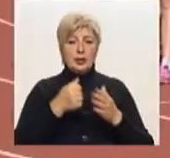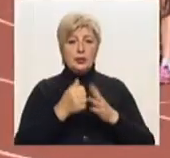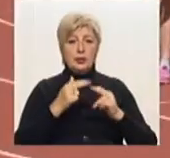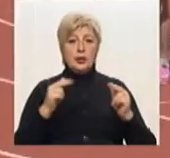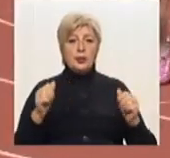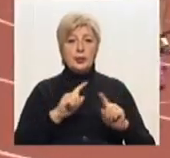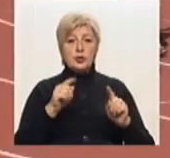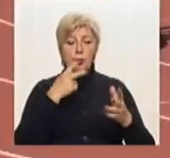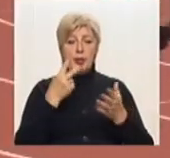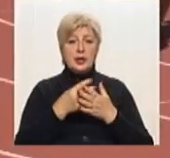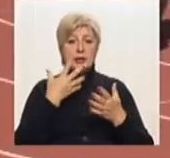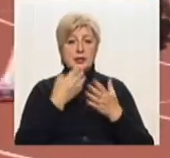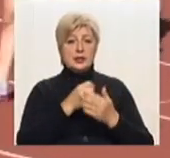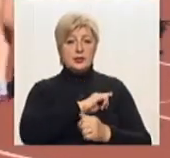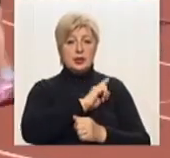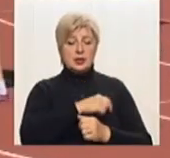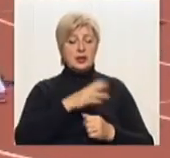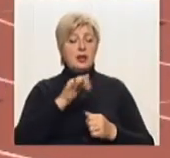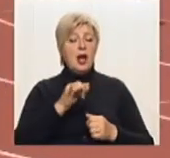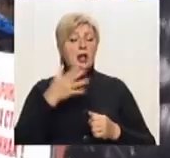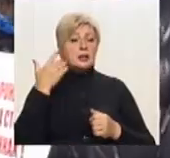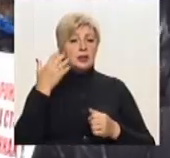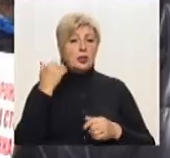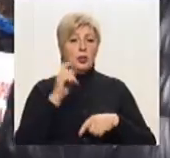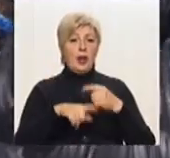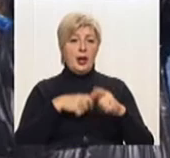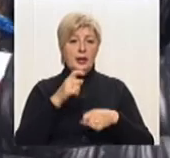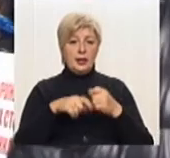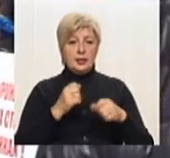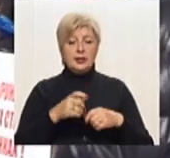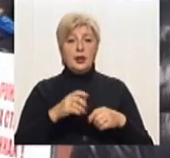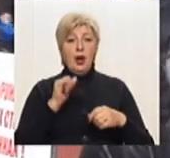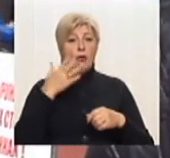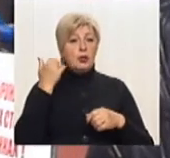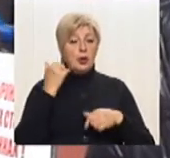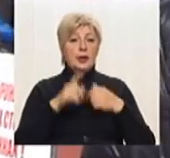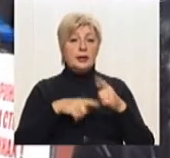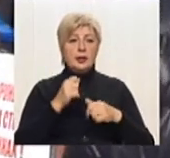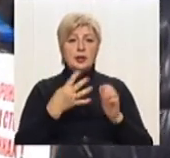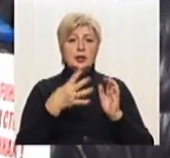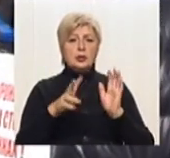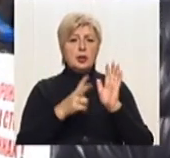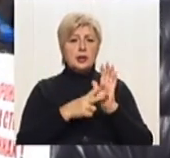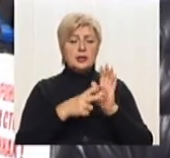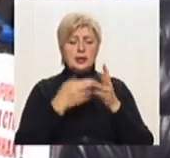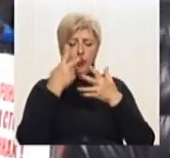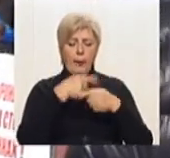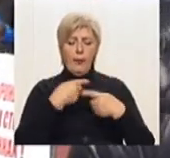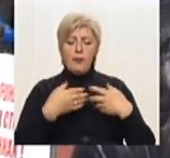свої сили у чемпіонаті України з легкої атлетики. У легкій атлетиці 47 видів олімпійських